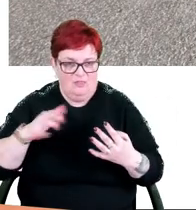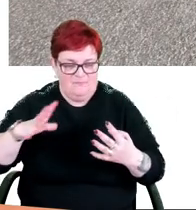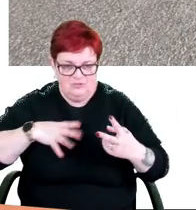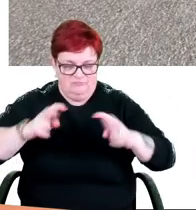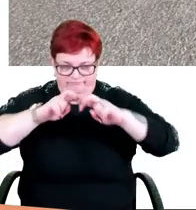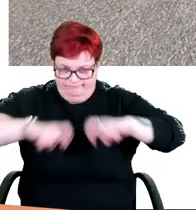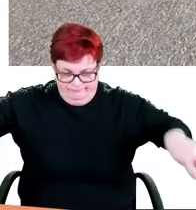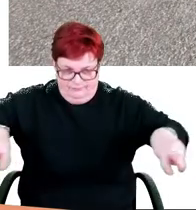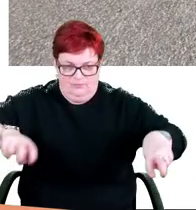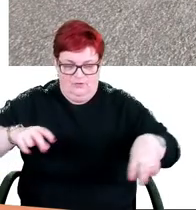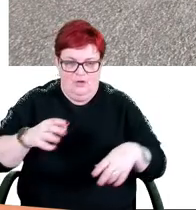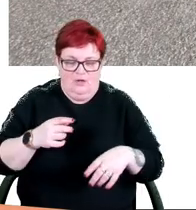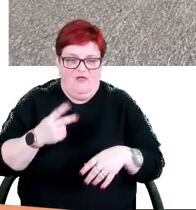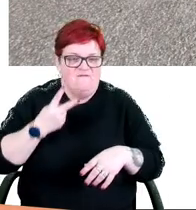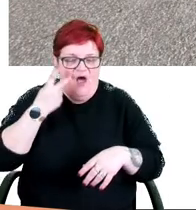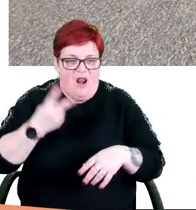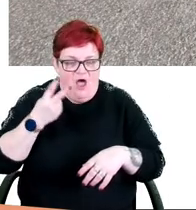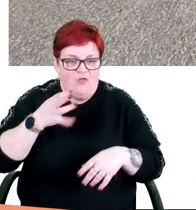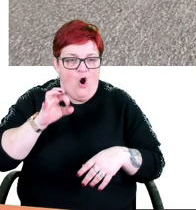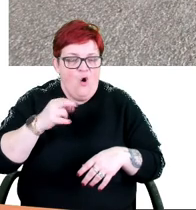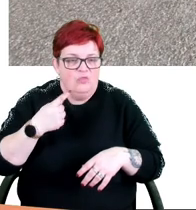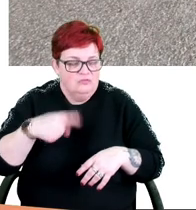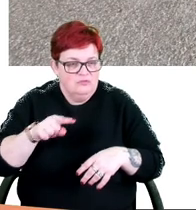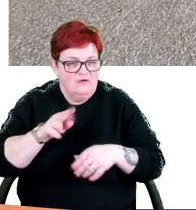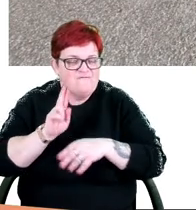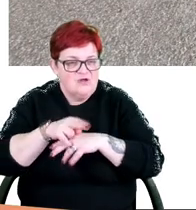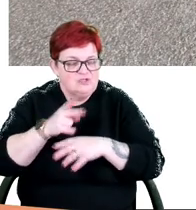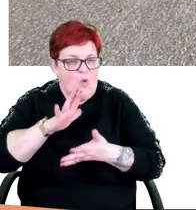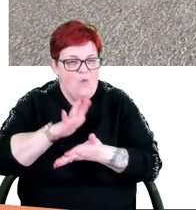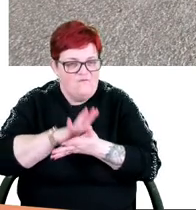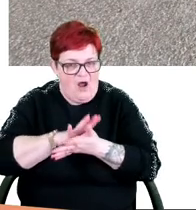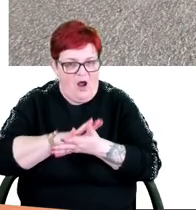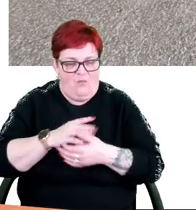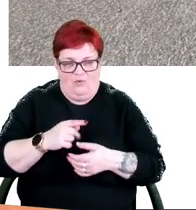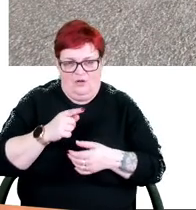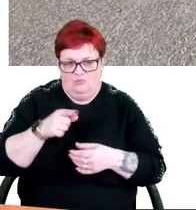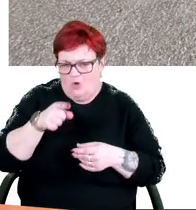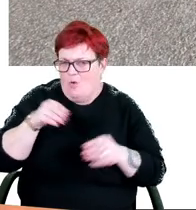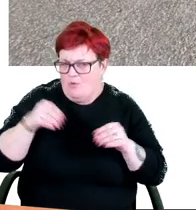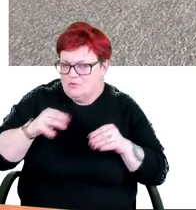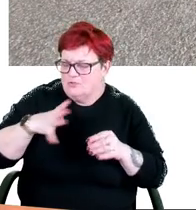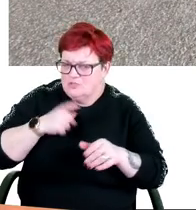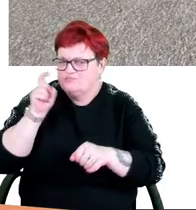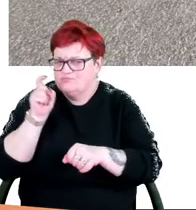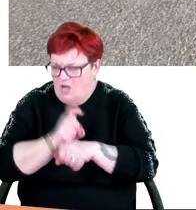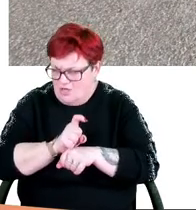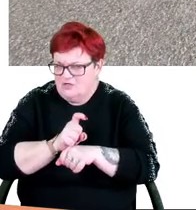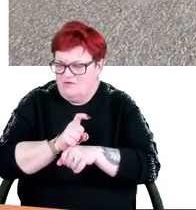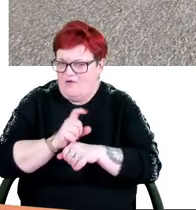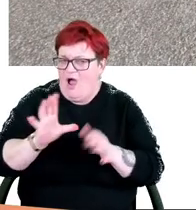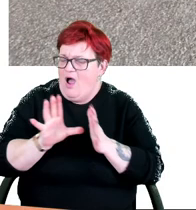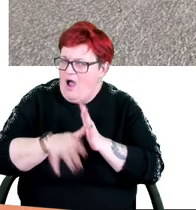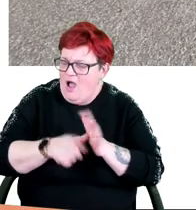w okresie dwóch lat od wejścia w życie uchwały krajobrazowej. Zapis ten może budzić sprzeciw, jednak jest wiele argumentów